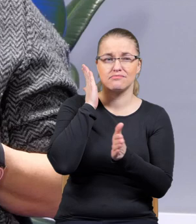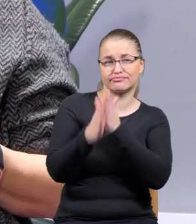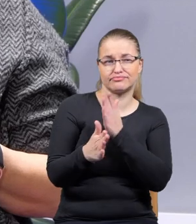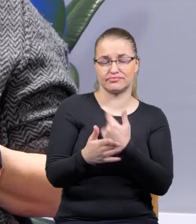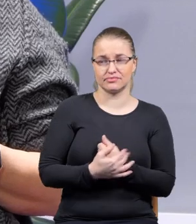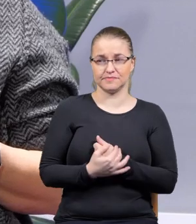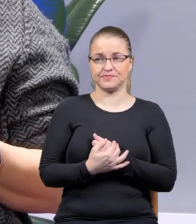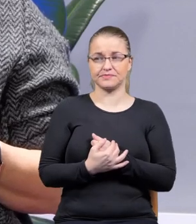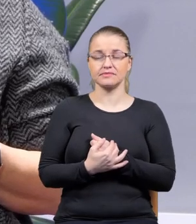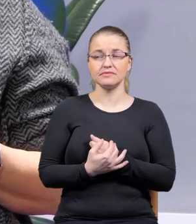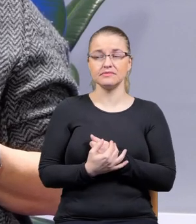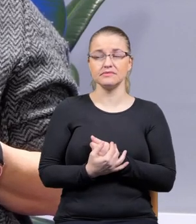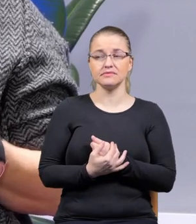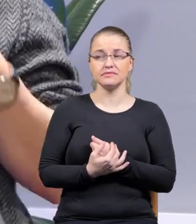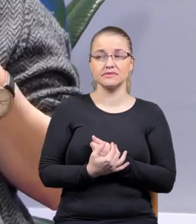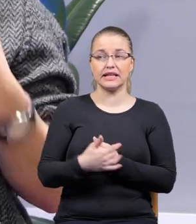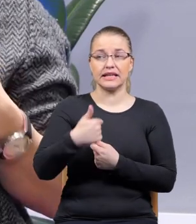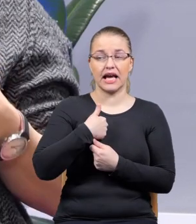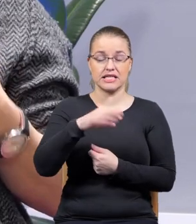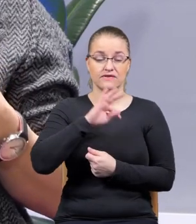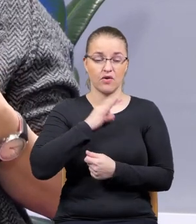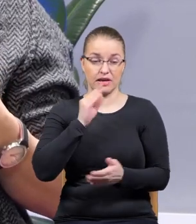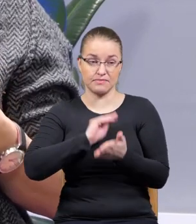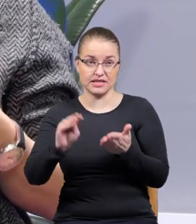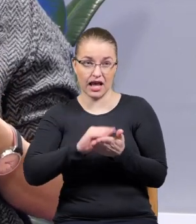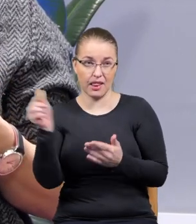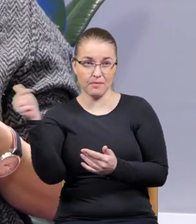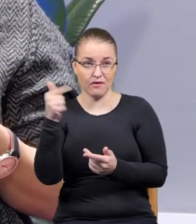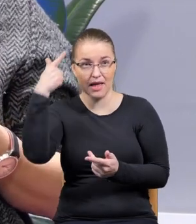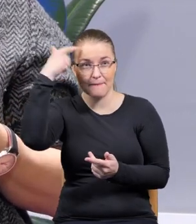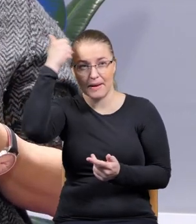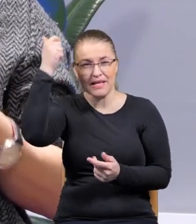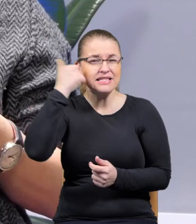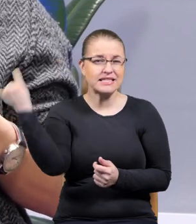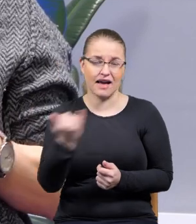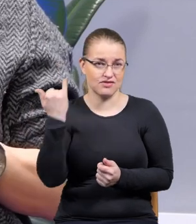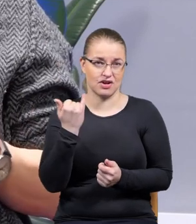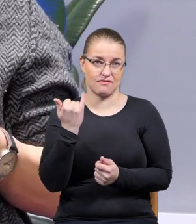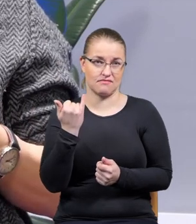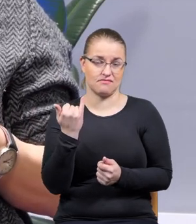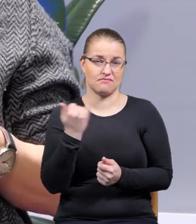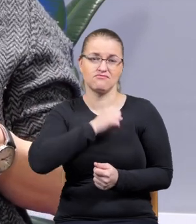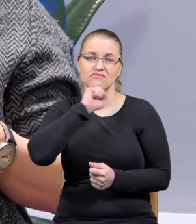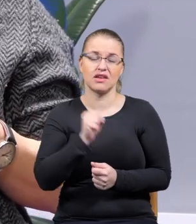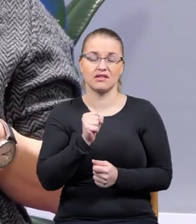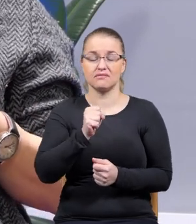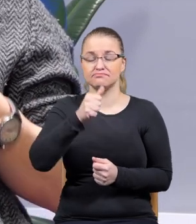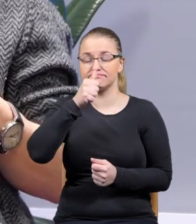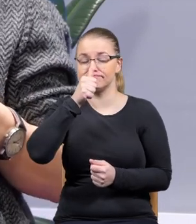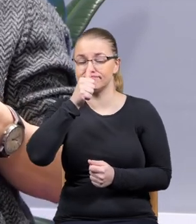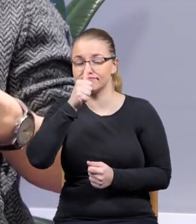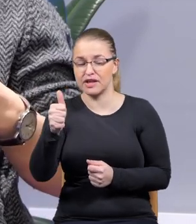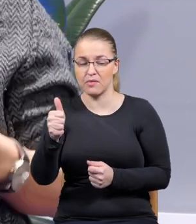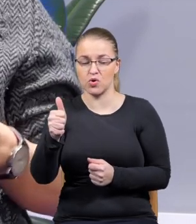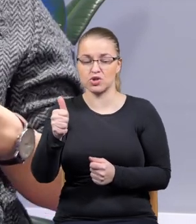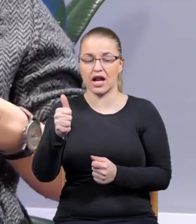mi się, że też w swoim pisaniu zawsze powinnam pamiętać, że nigdy nie można, czy że